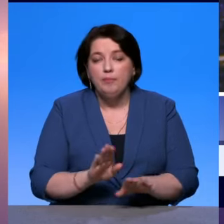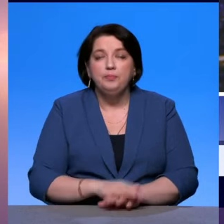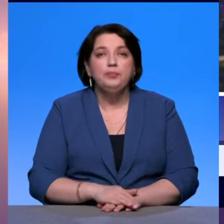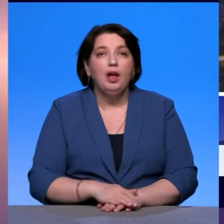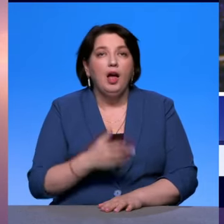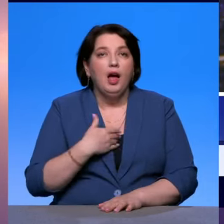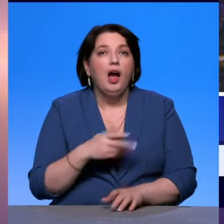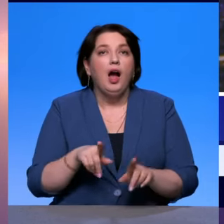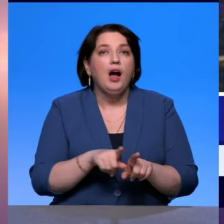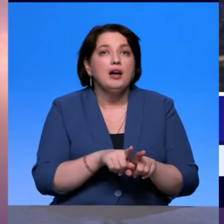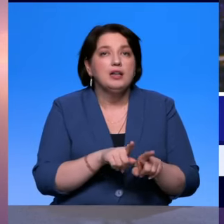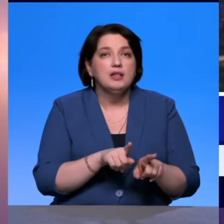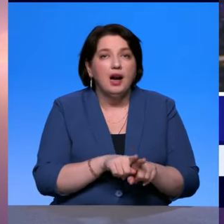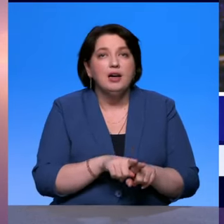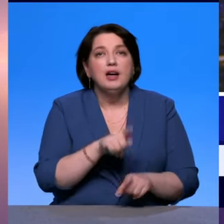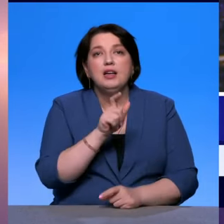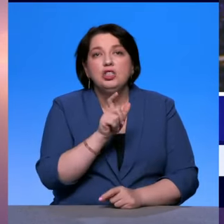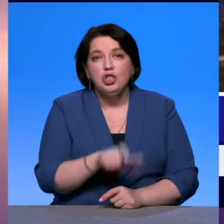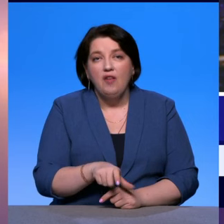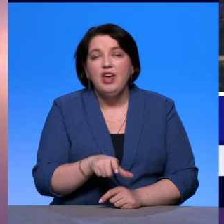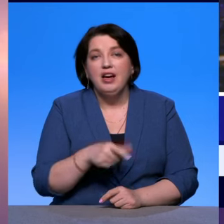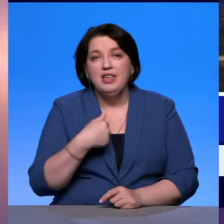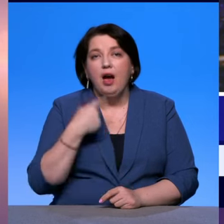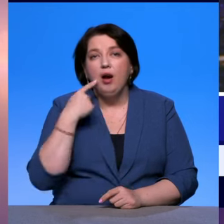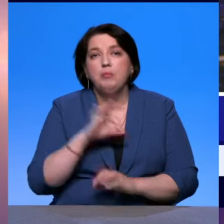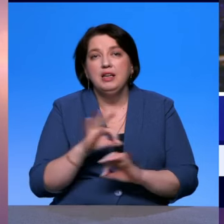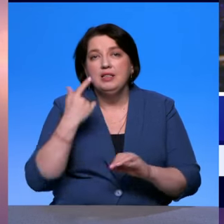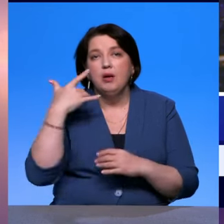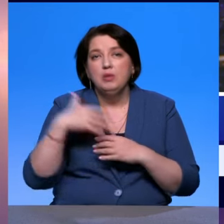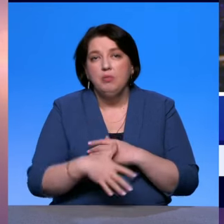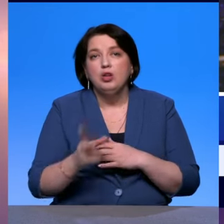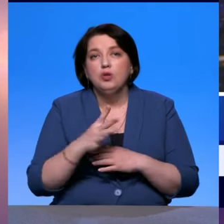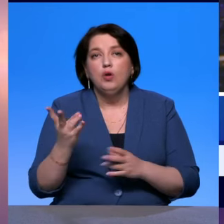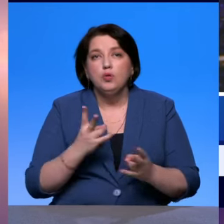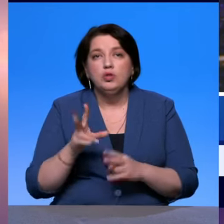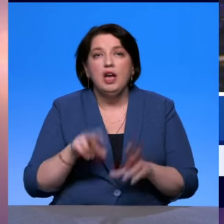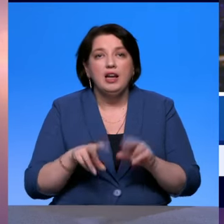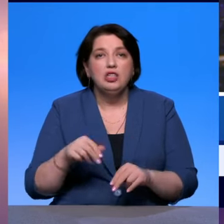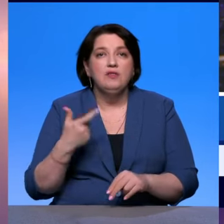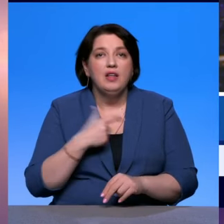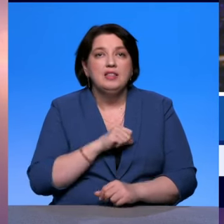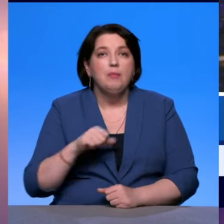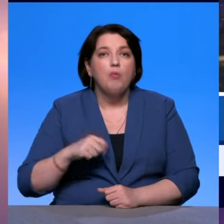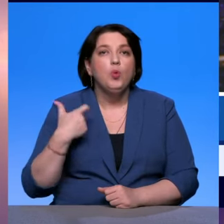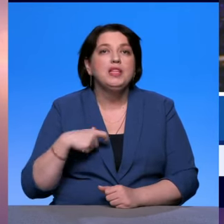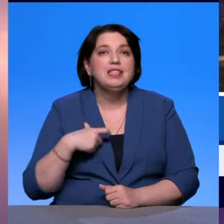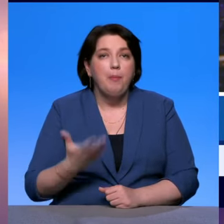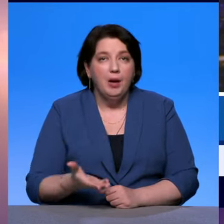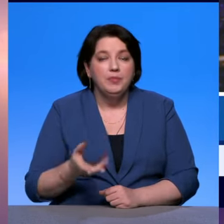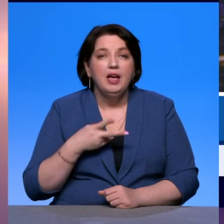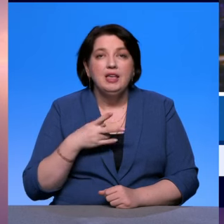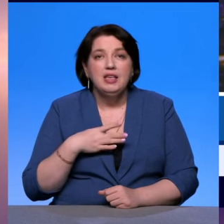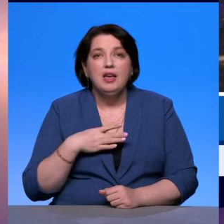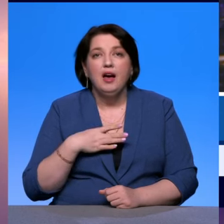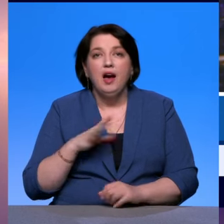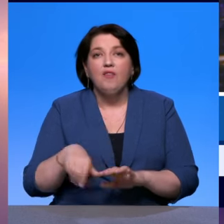как человек от земли, от сахи, я прекрасно понимаю, что в первую очередь нужно рассчитывать самому на себя. И, скажем так, возглавляя